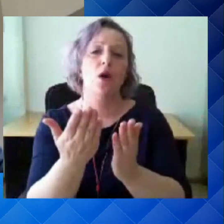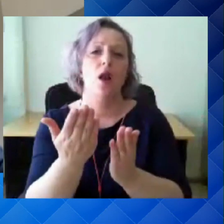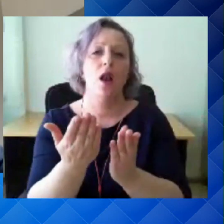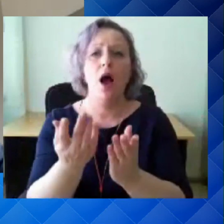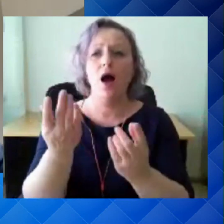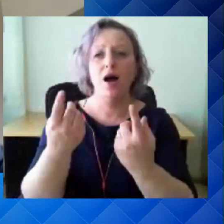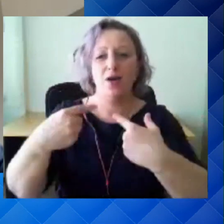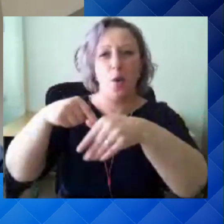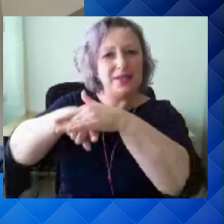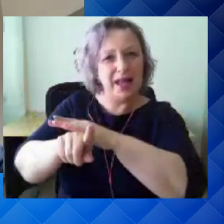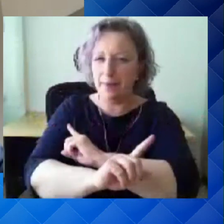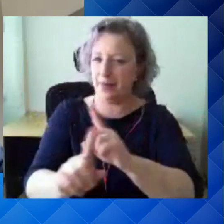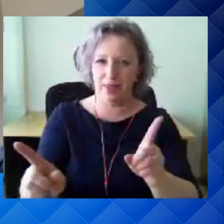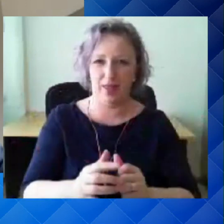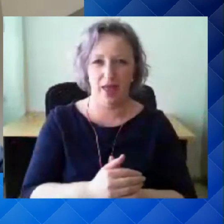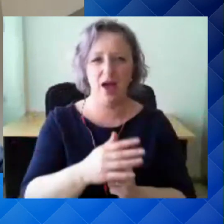ruumides.